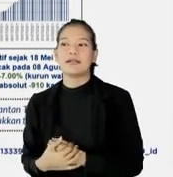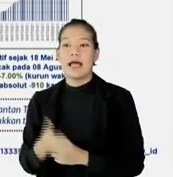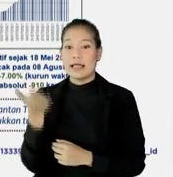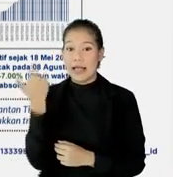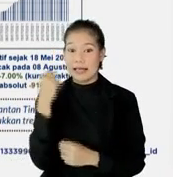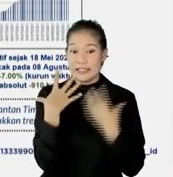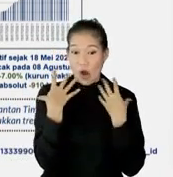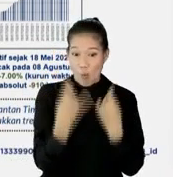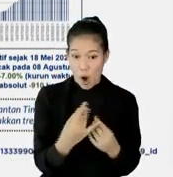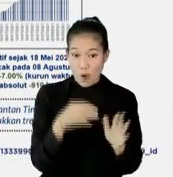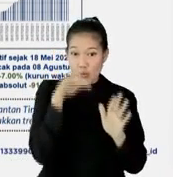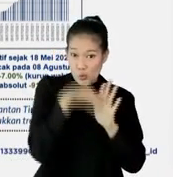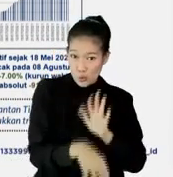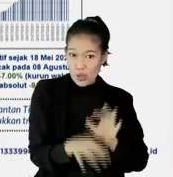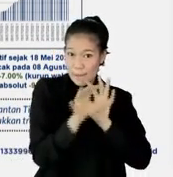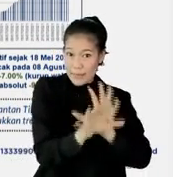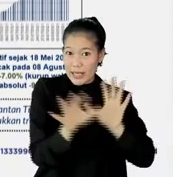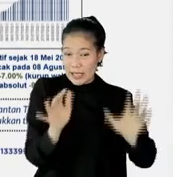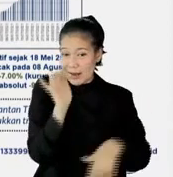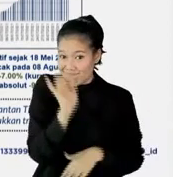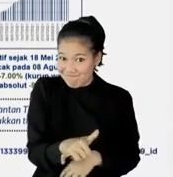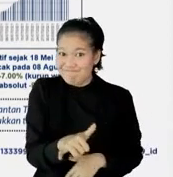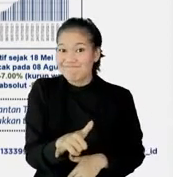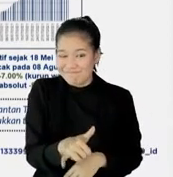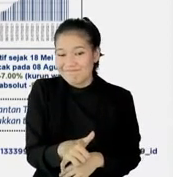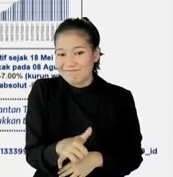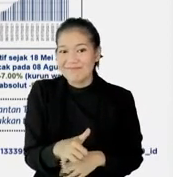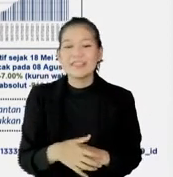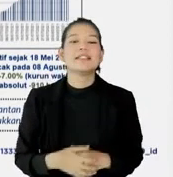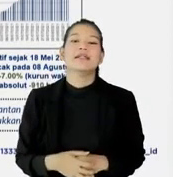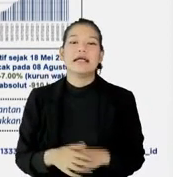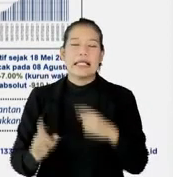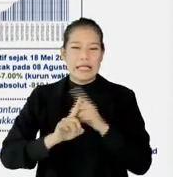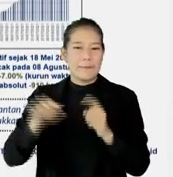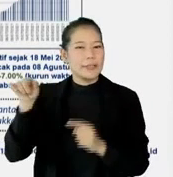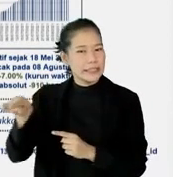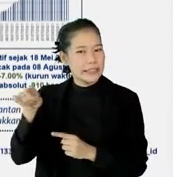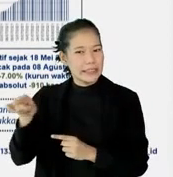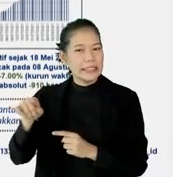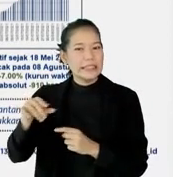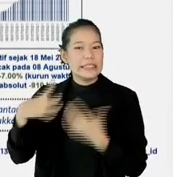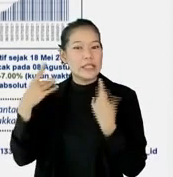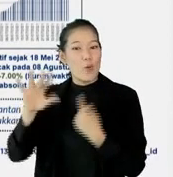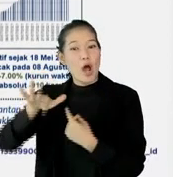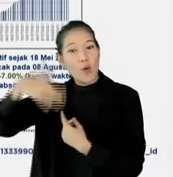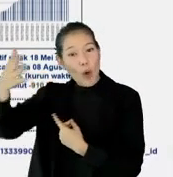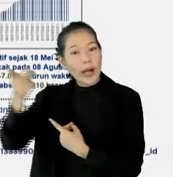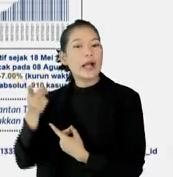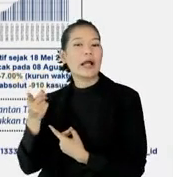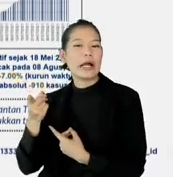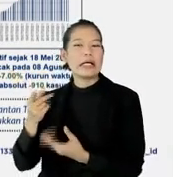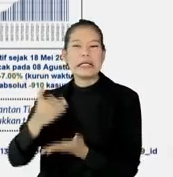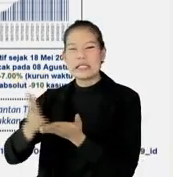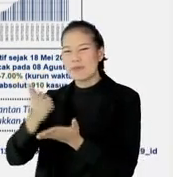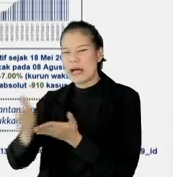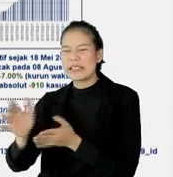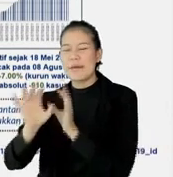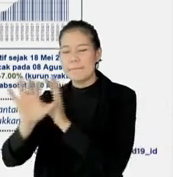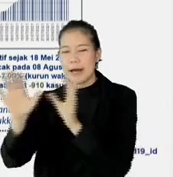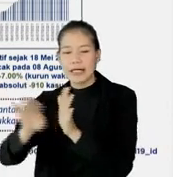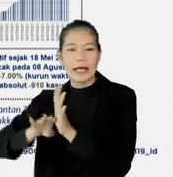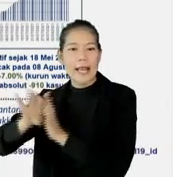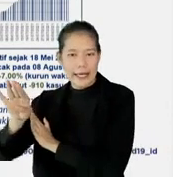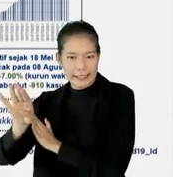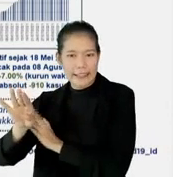Kalau tadi di Pulau Jawa, penurunannya sudah cukup signifikan, kita pantau, tapi di luar Jawa dan Bali, sebagian masih naik,